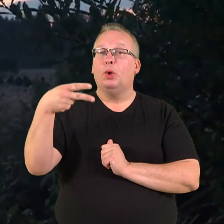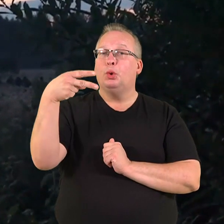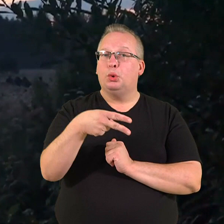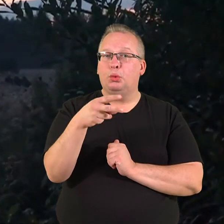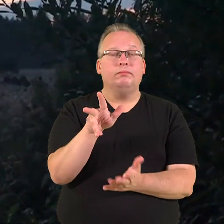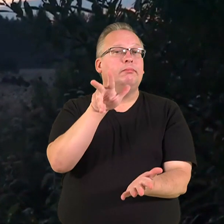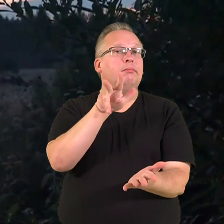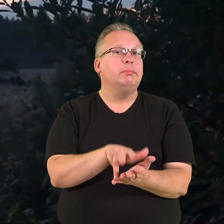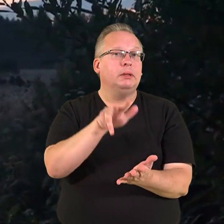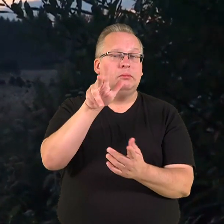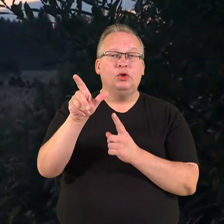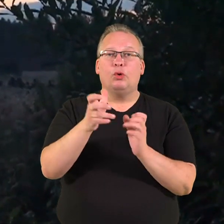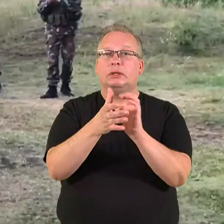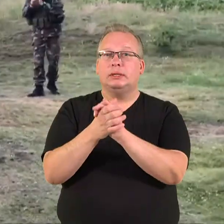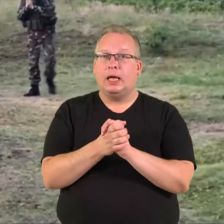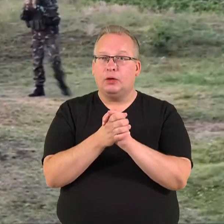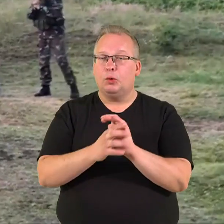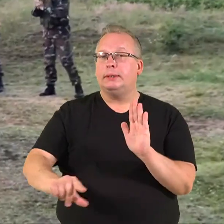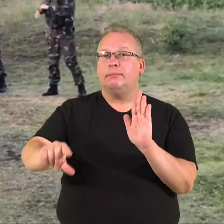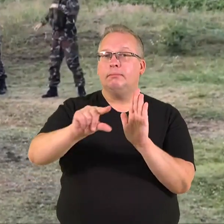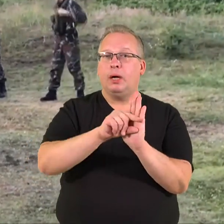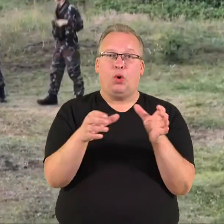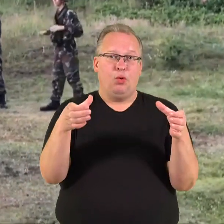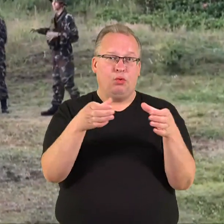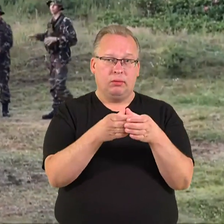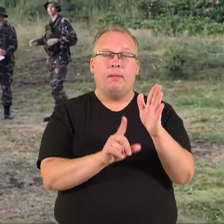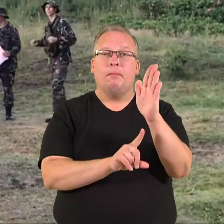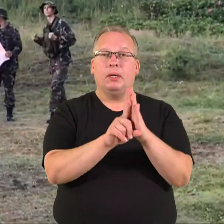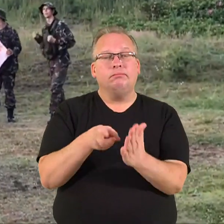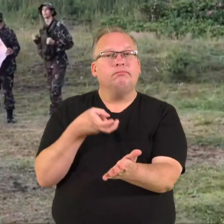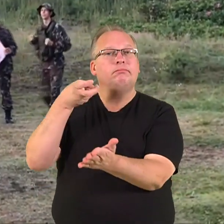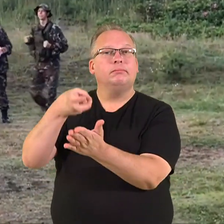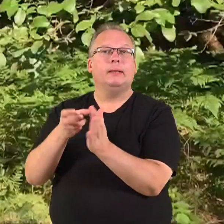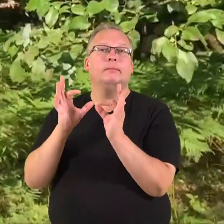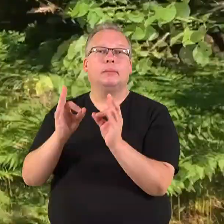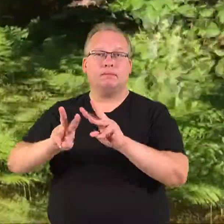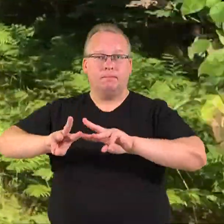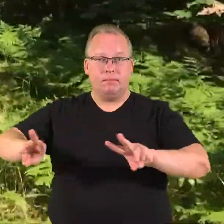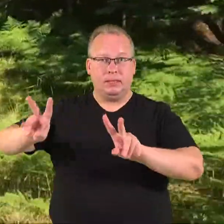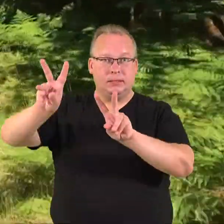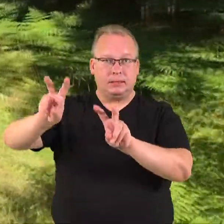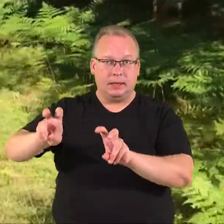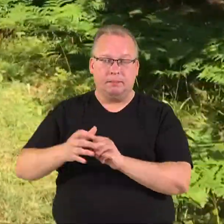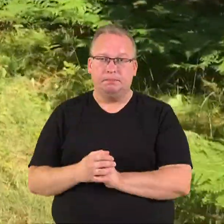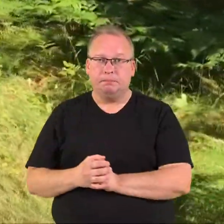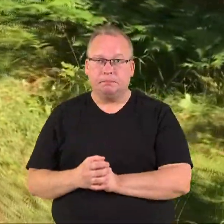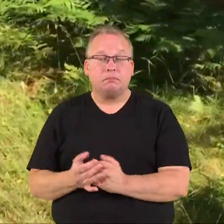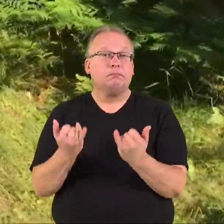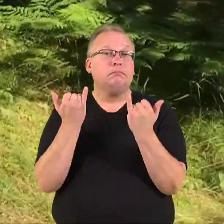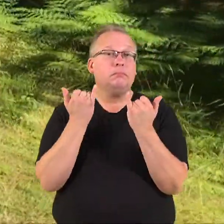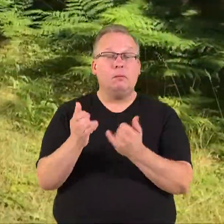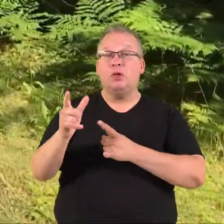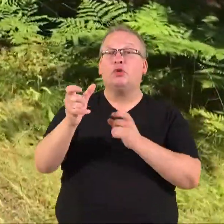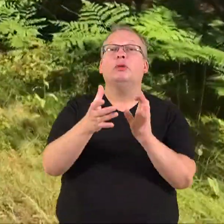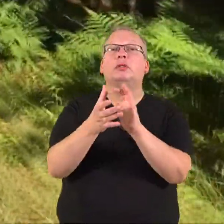patvirtintas Šiaulius sąjungos statutas, organizacija pagaliau įregistruota Teisingumo ministerijoje. Šiuo metu Lietuvos šaulių